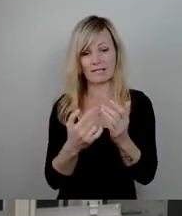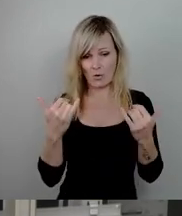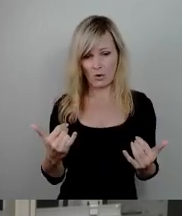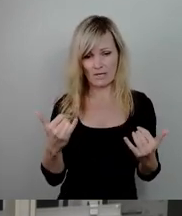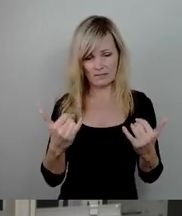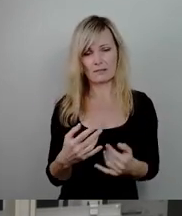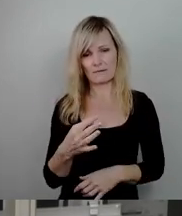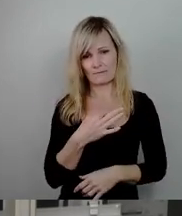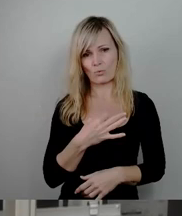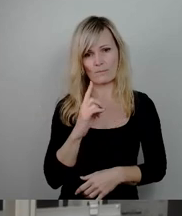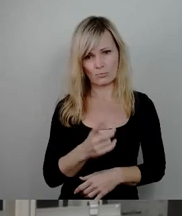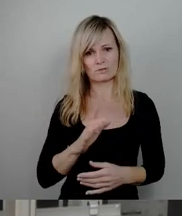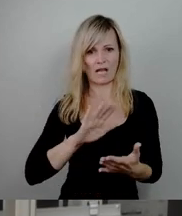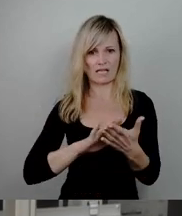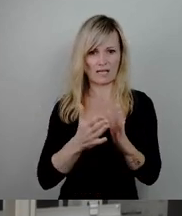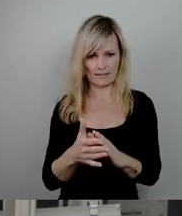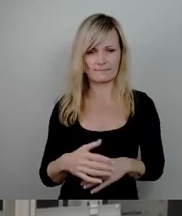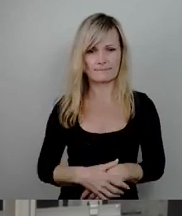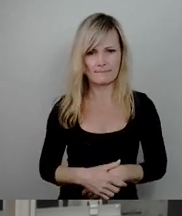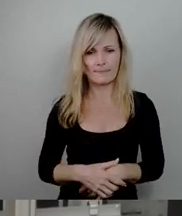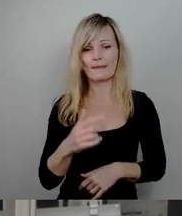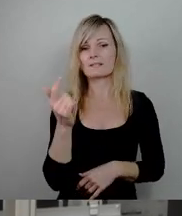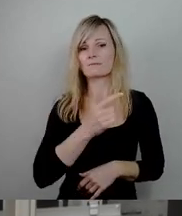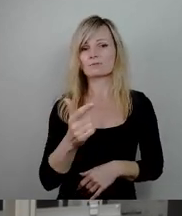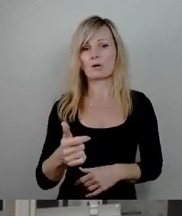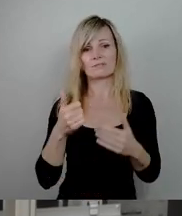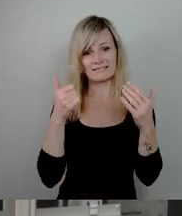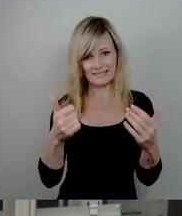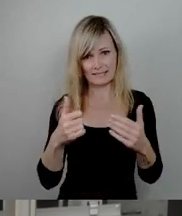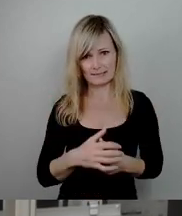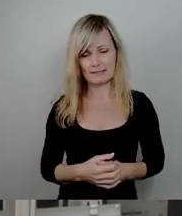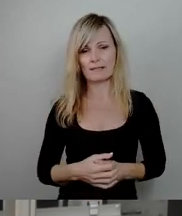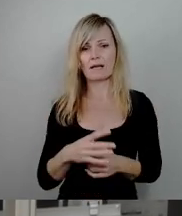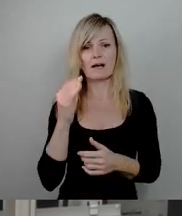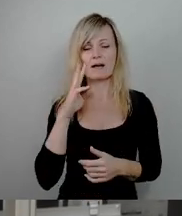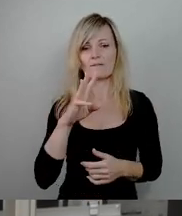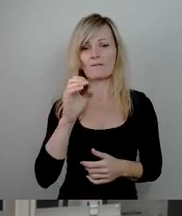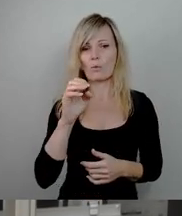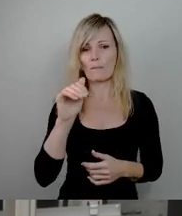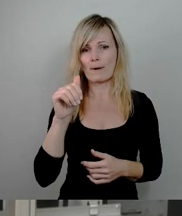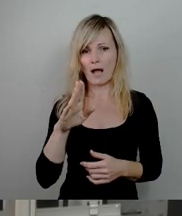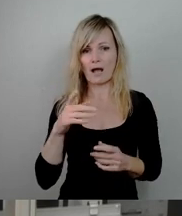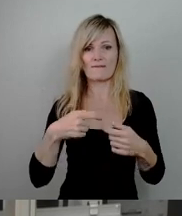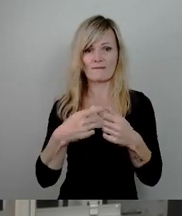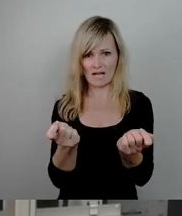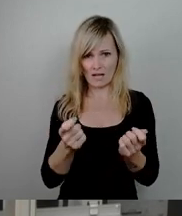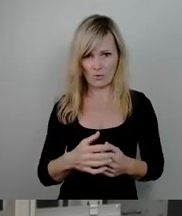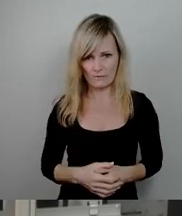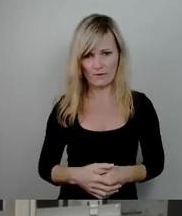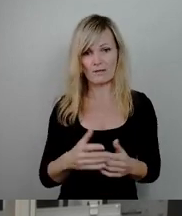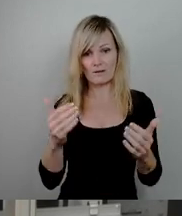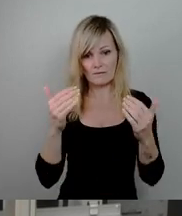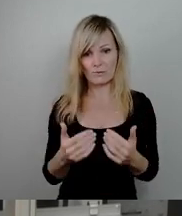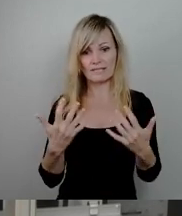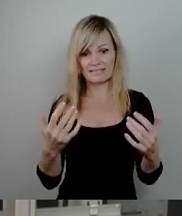zwingt. Wenn wir nicht 2006 im Zug des Wohnbauverkaufs vorsorglich 10.000 Wohnungen als